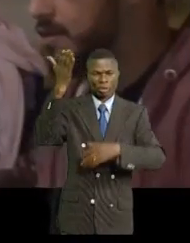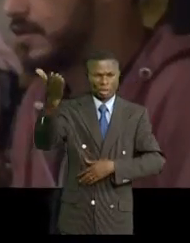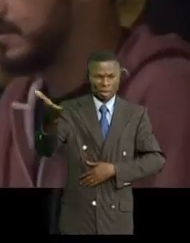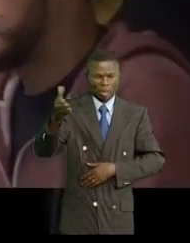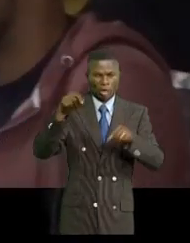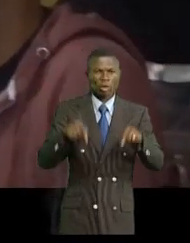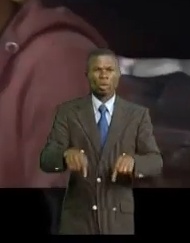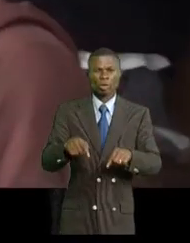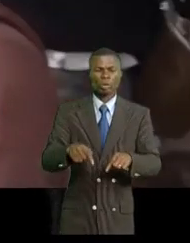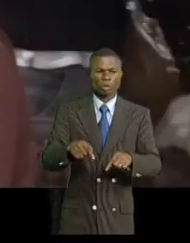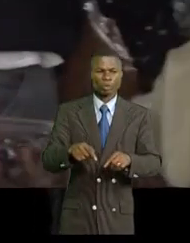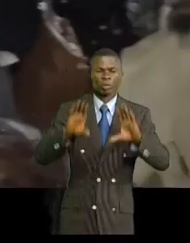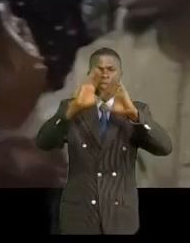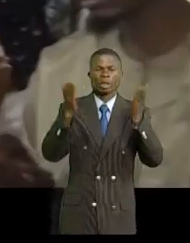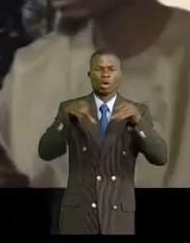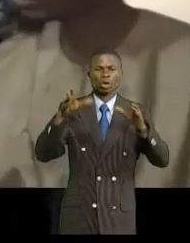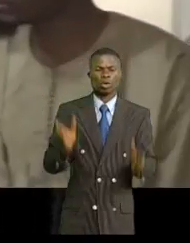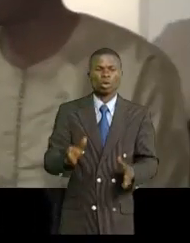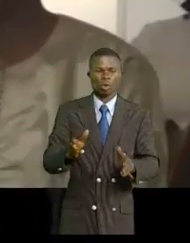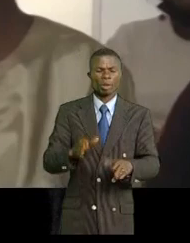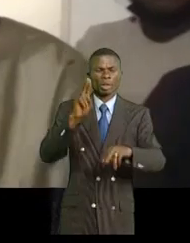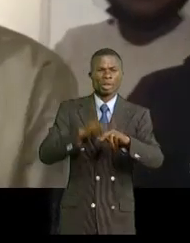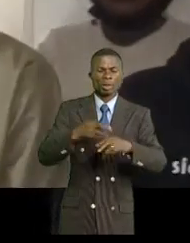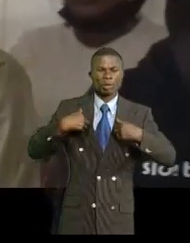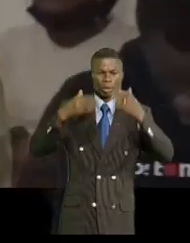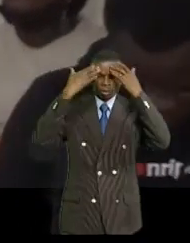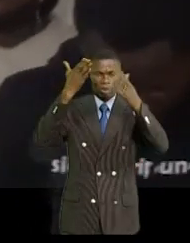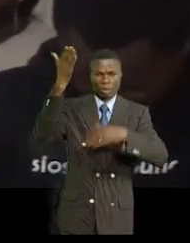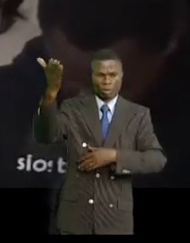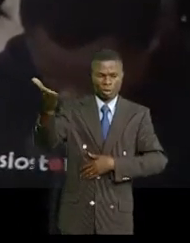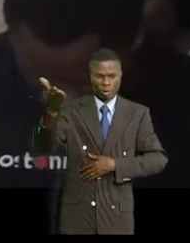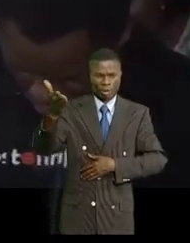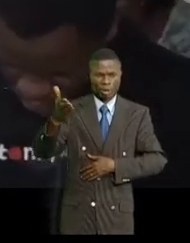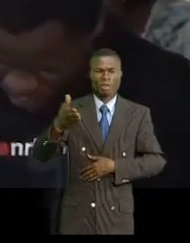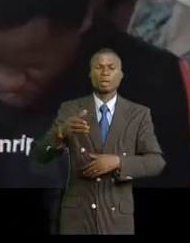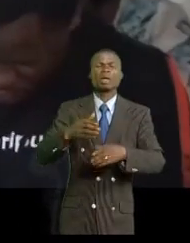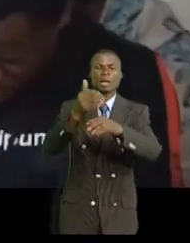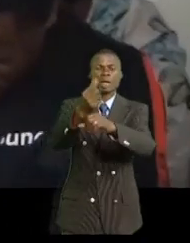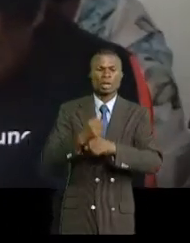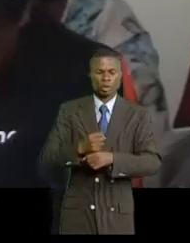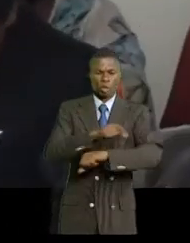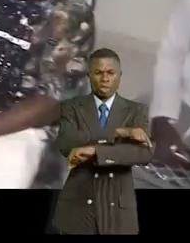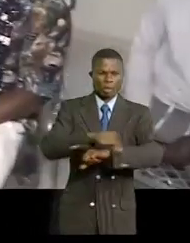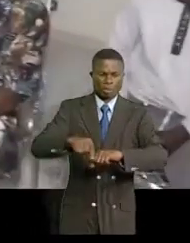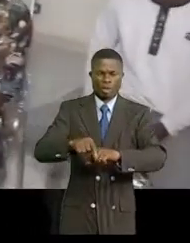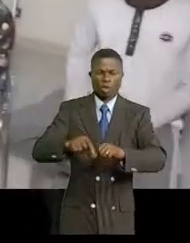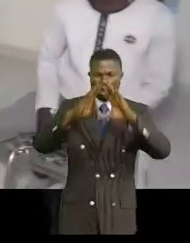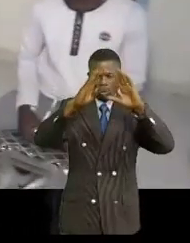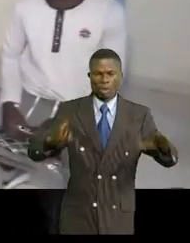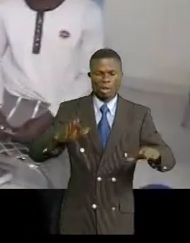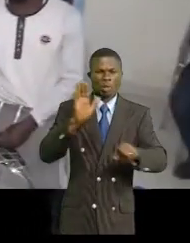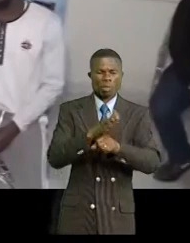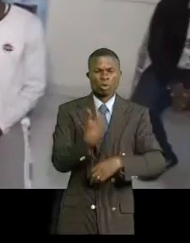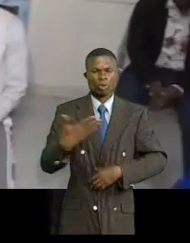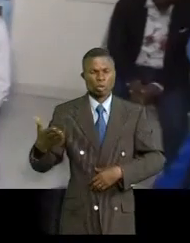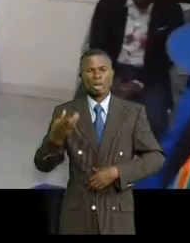Aujourd'hui, la communauté congolaise de la diaspora en Égypte a désormais un siège bien équipé grâce aux